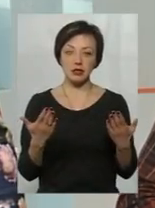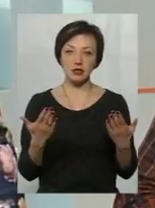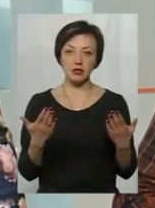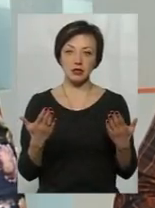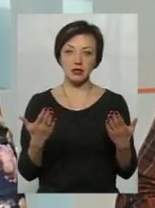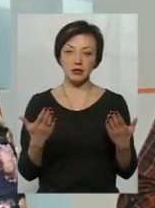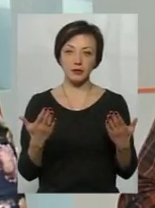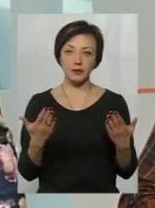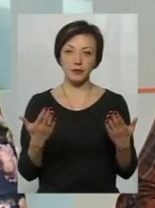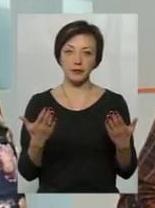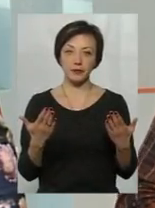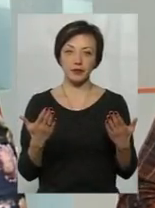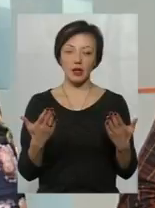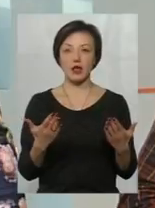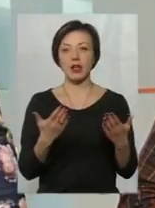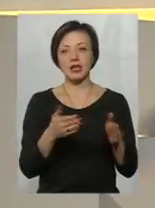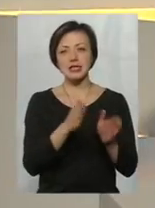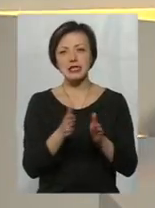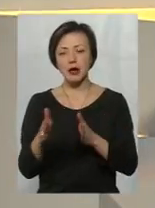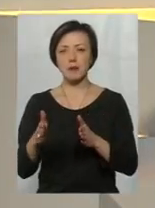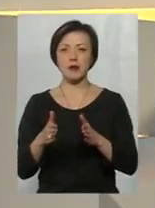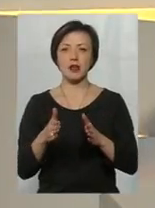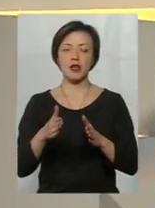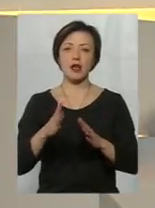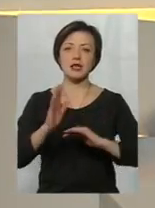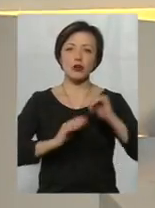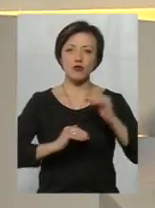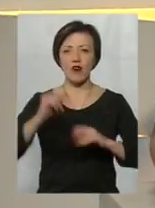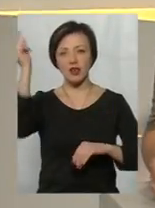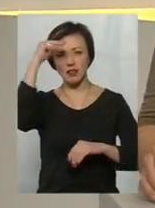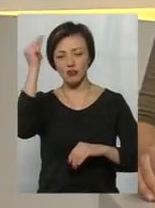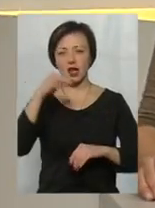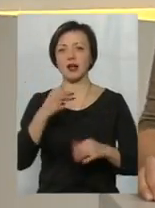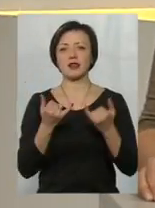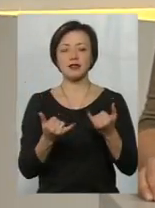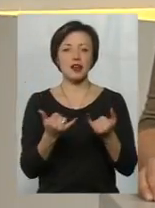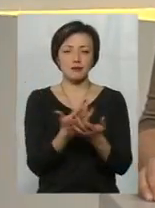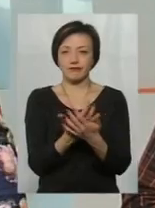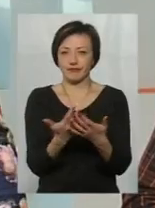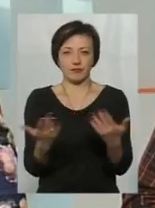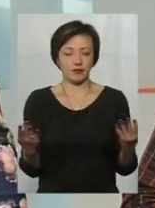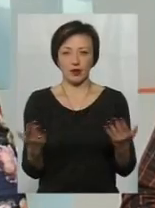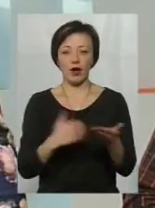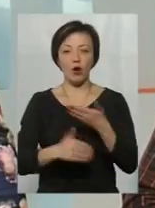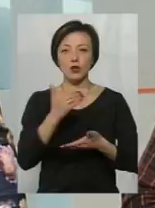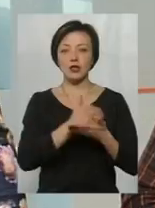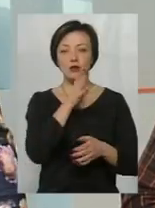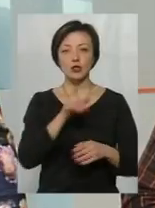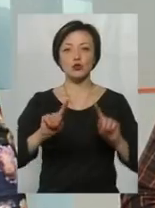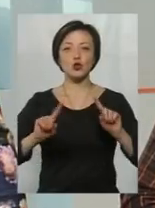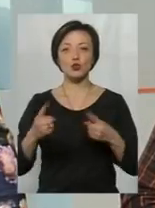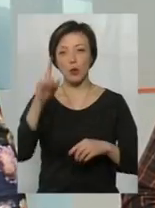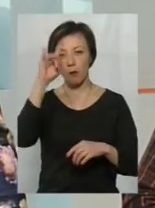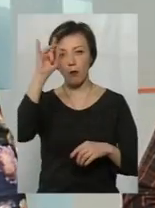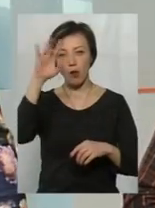стажування, навчання. І насправді їх зараз безліч, крім того, останнім часом дуже популярні